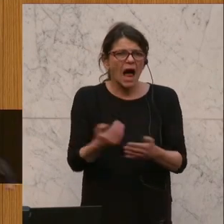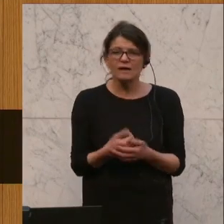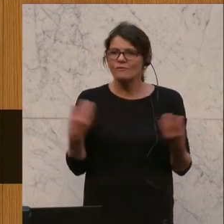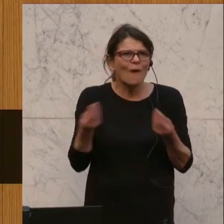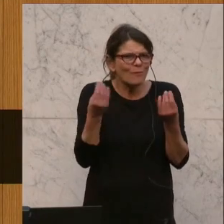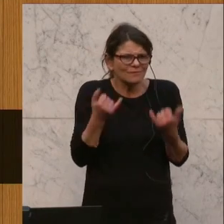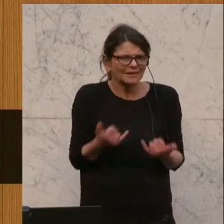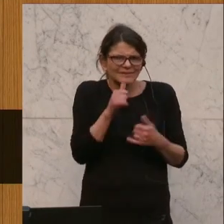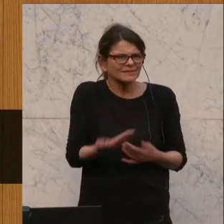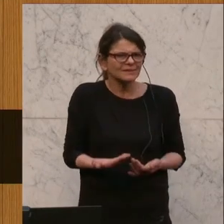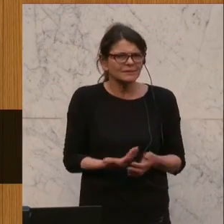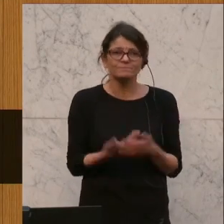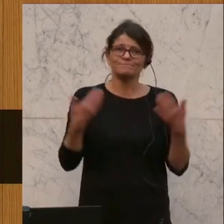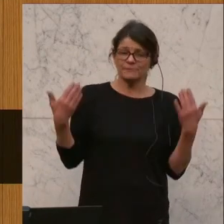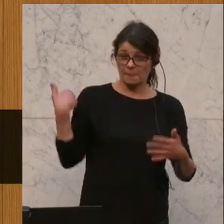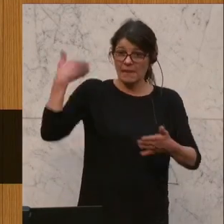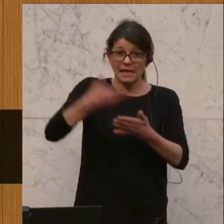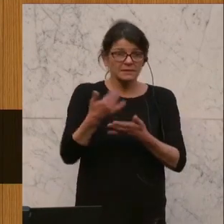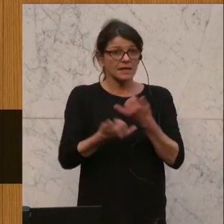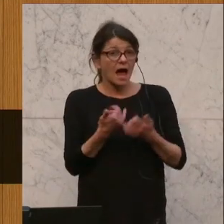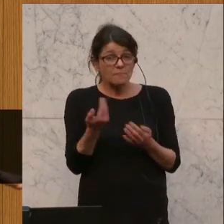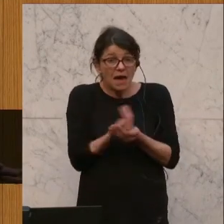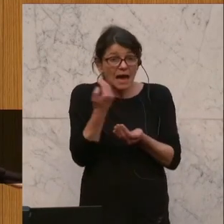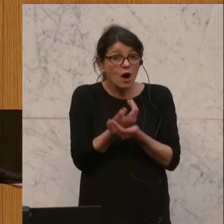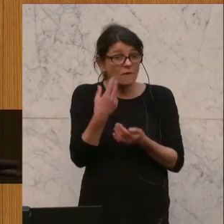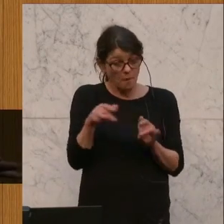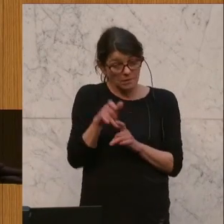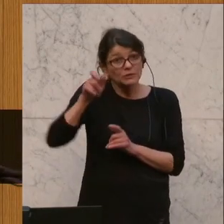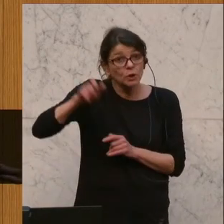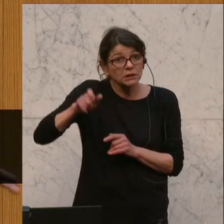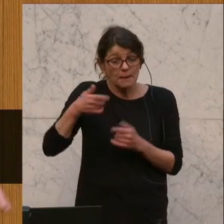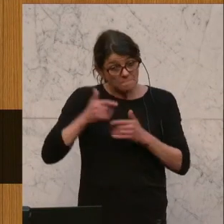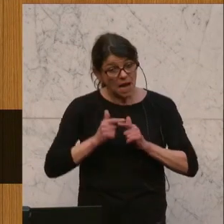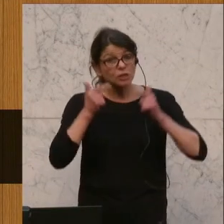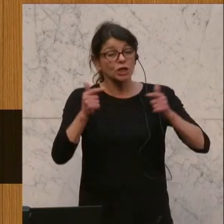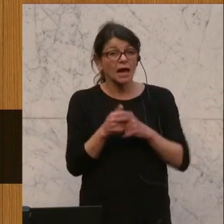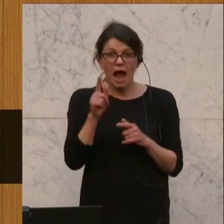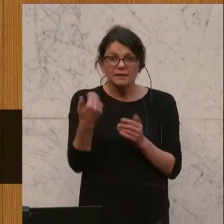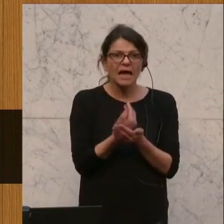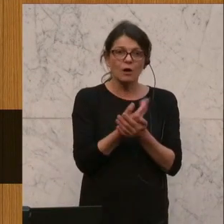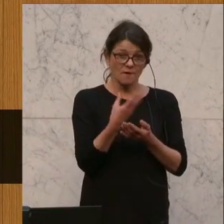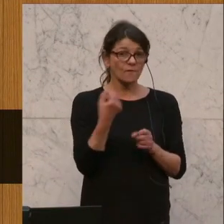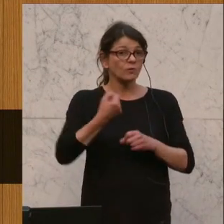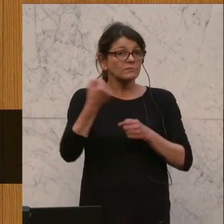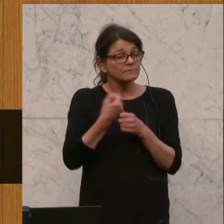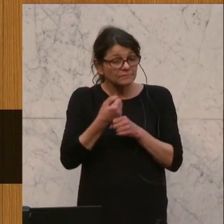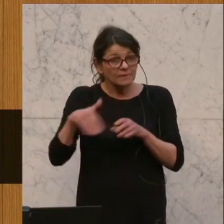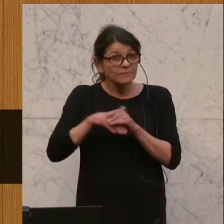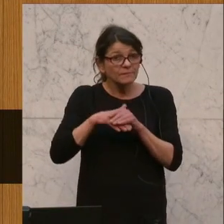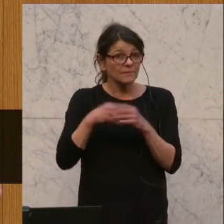Warum nicht? In den letzten Jahren sind die Einkommen der Pensionisten stärker gestiegen als die Einkommen der Erwerbstätigen.